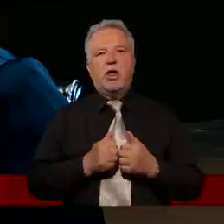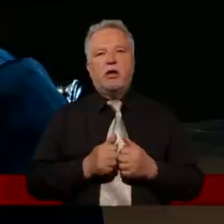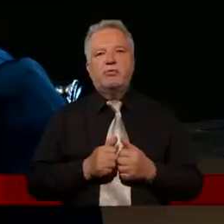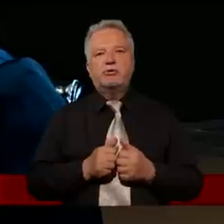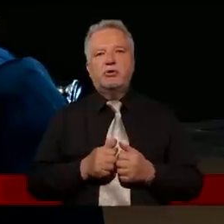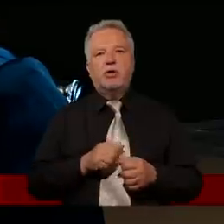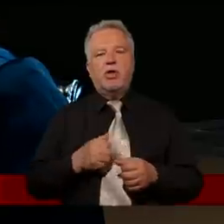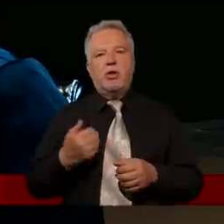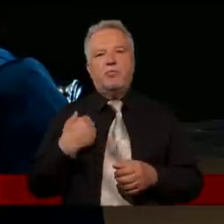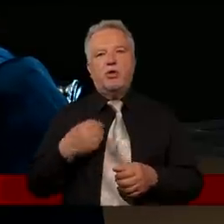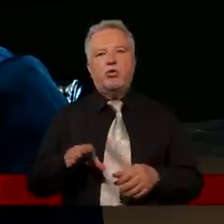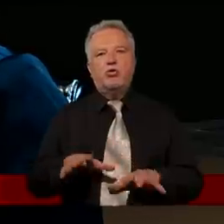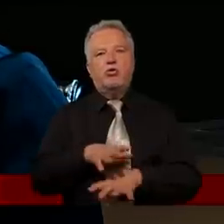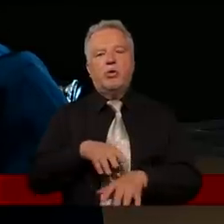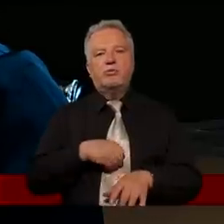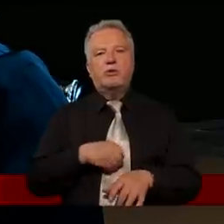swoim Duchem Świętym na nas.